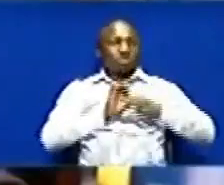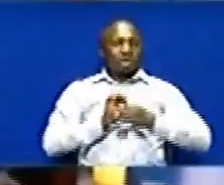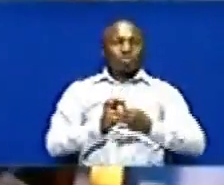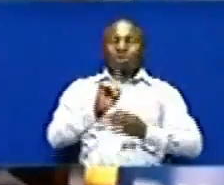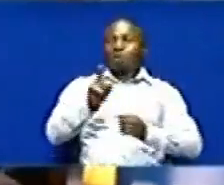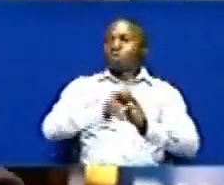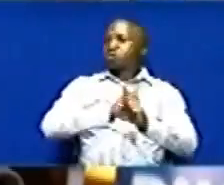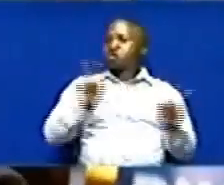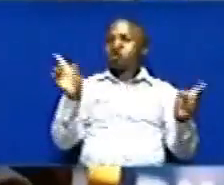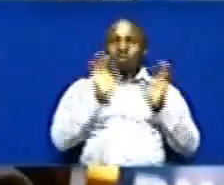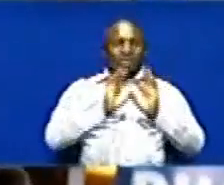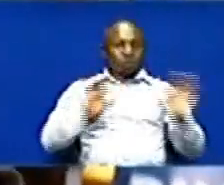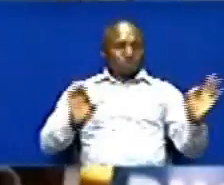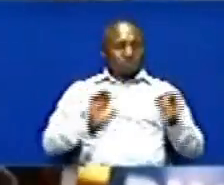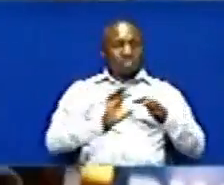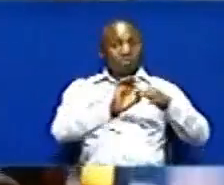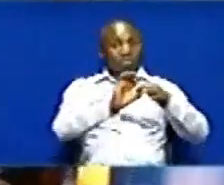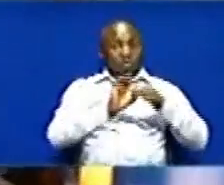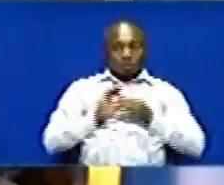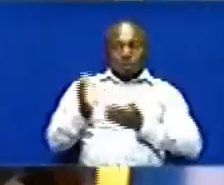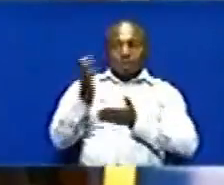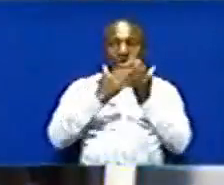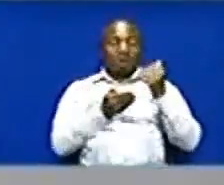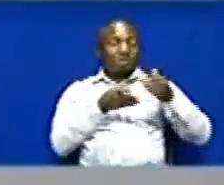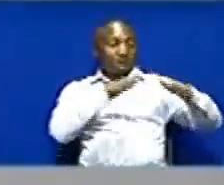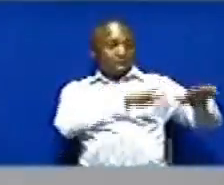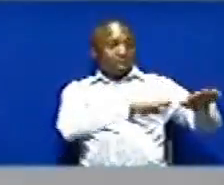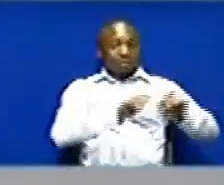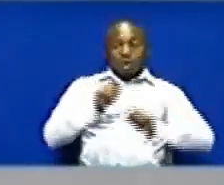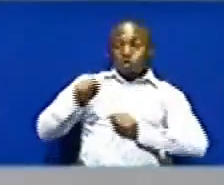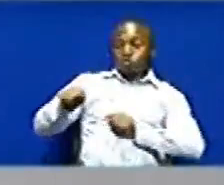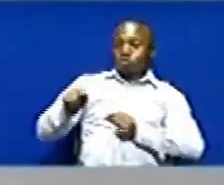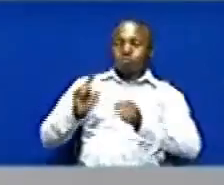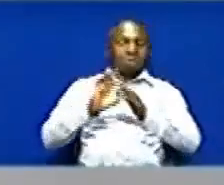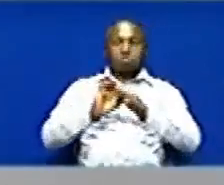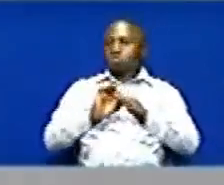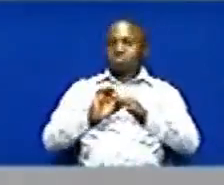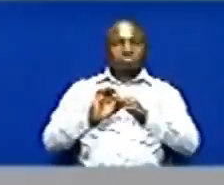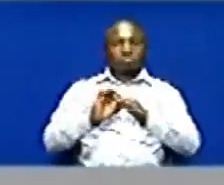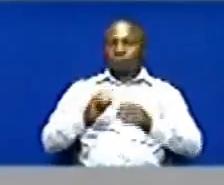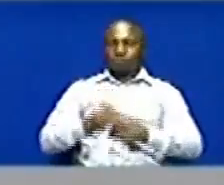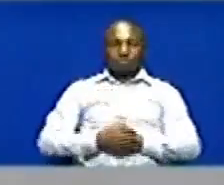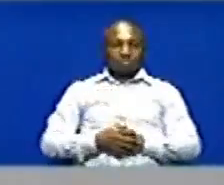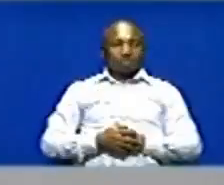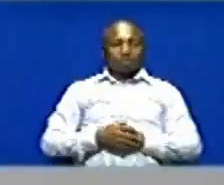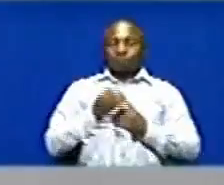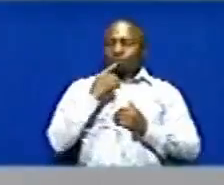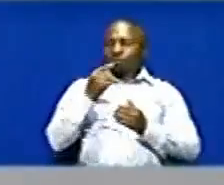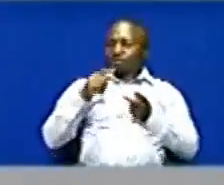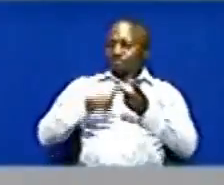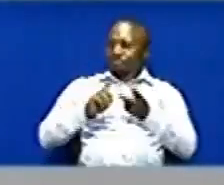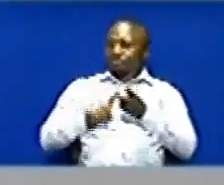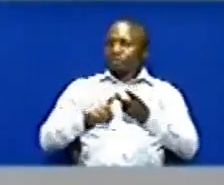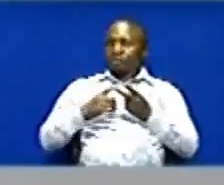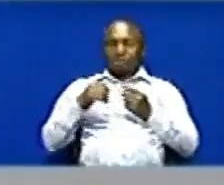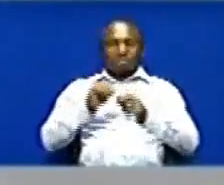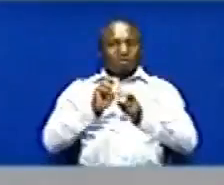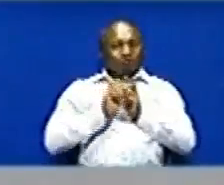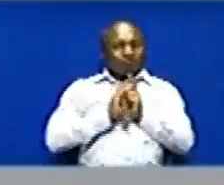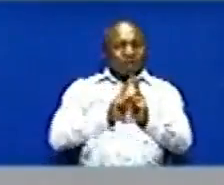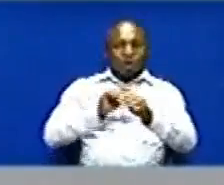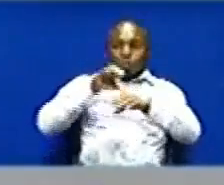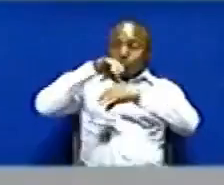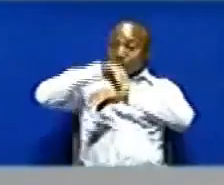ata mazuri Mausiani ya lio kupugati ya Marehemu na mtuumiwa Hayakuwa mazuri Matei amesema katika ufatili ajio kumkamata mtuumiwa